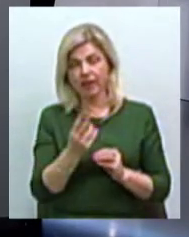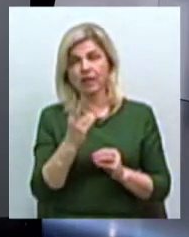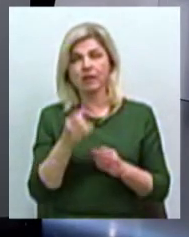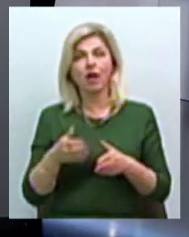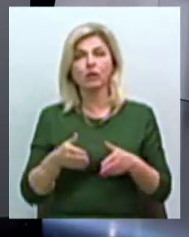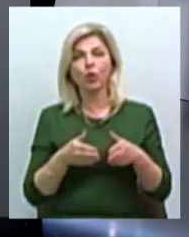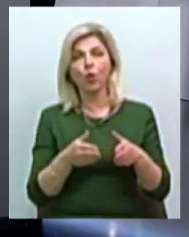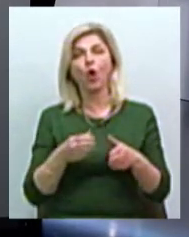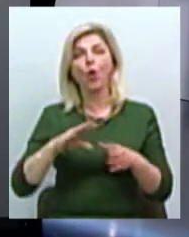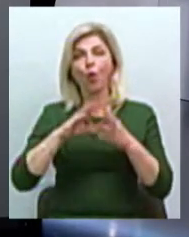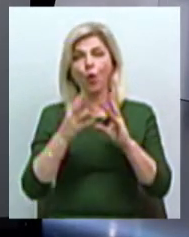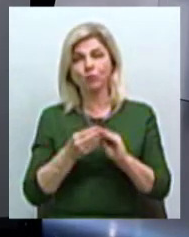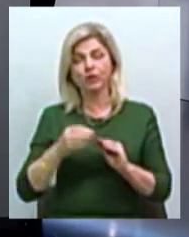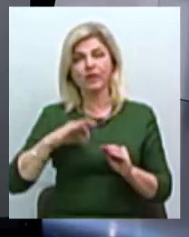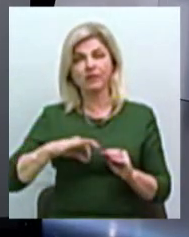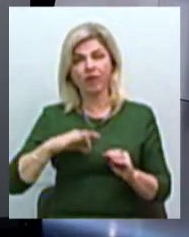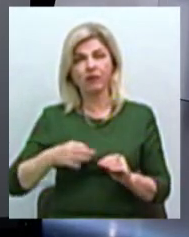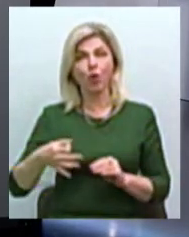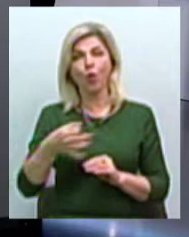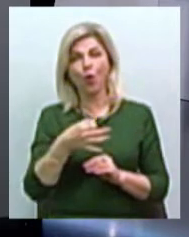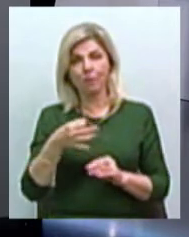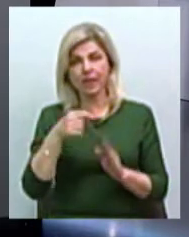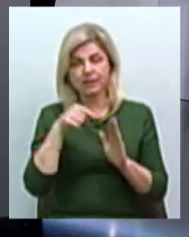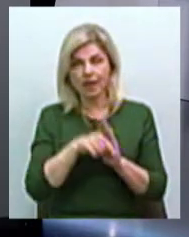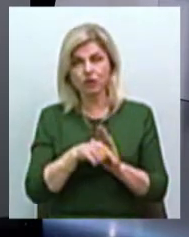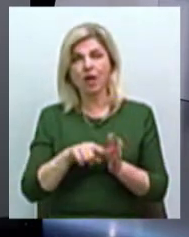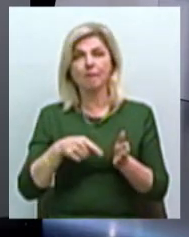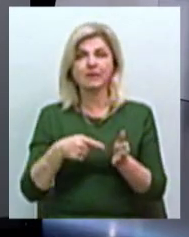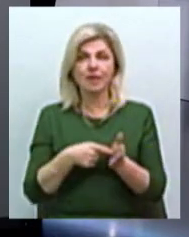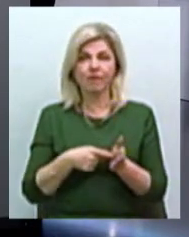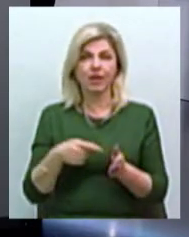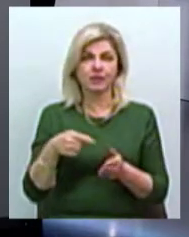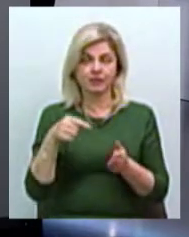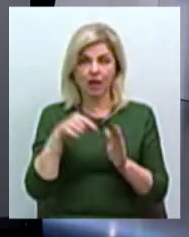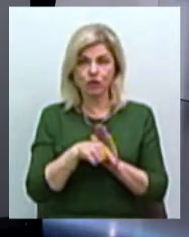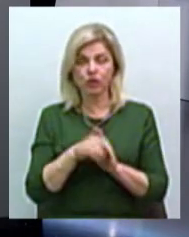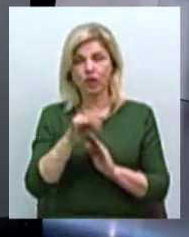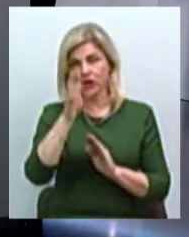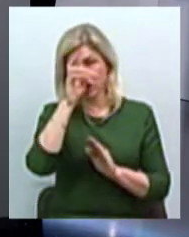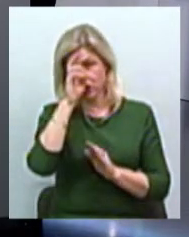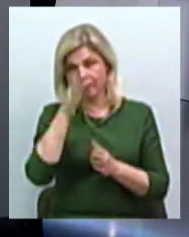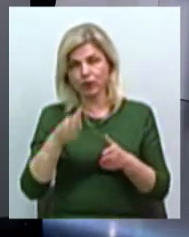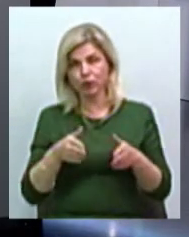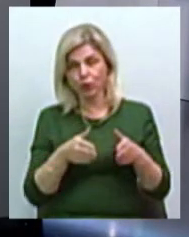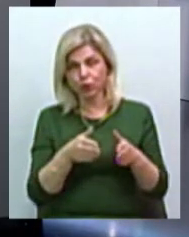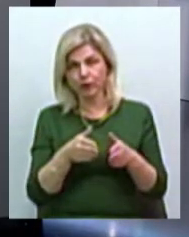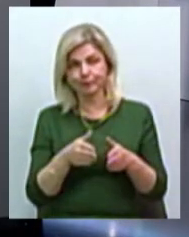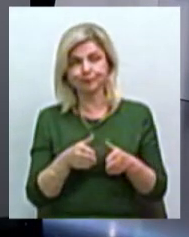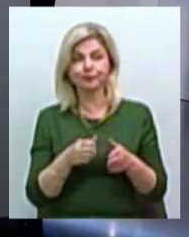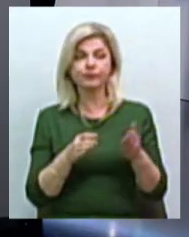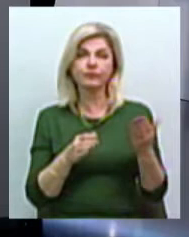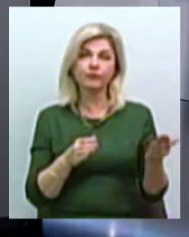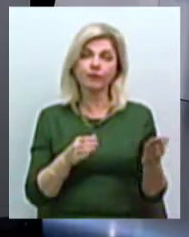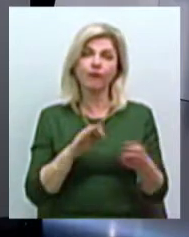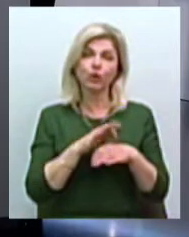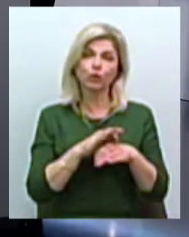використовування обласного значення, загального використовування місцевого значення і державних дорог. І можливо би нагадати, що саме